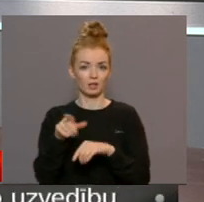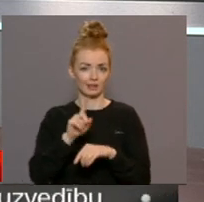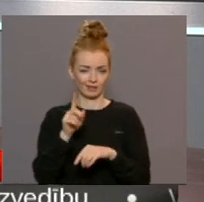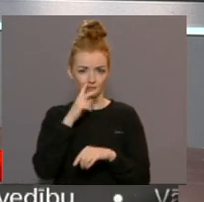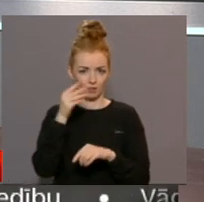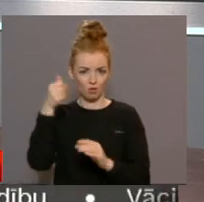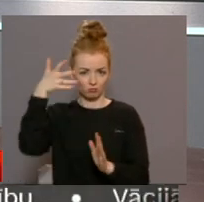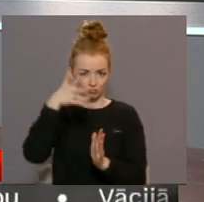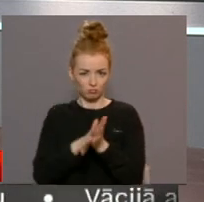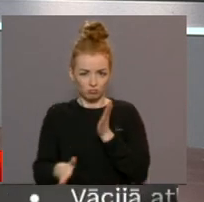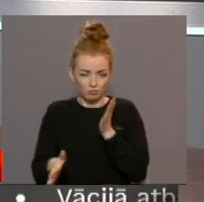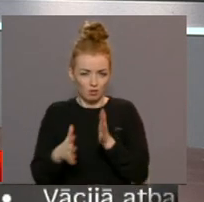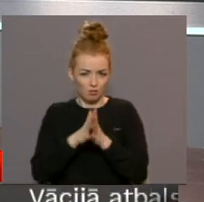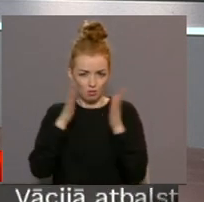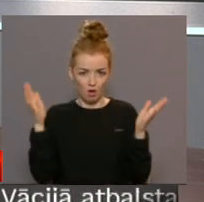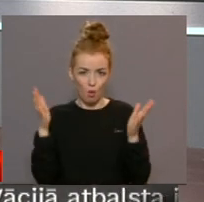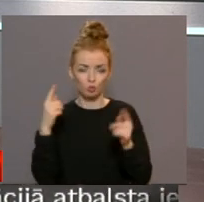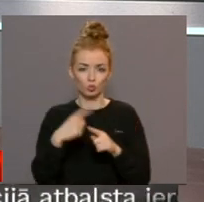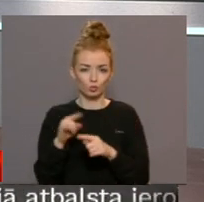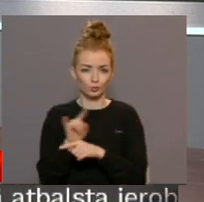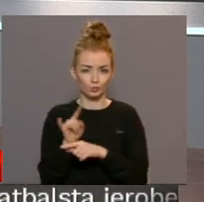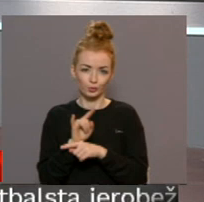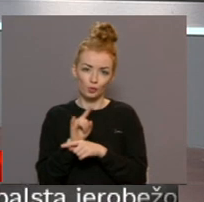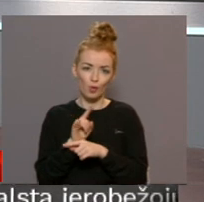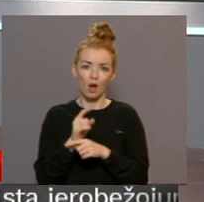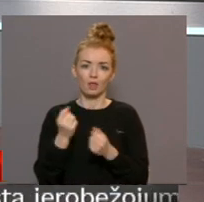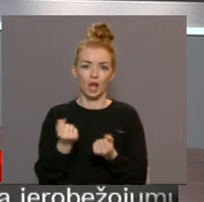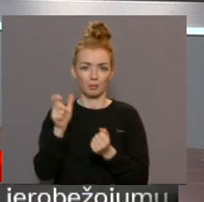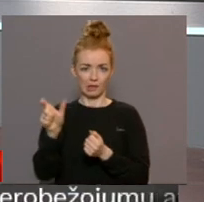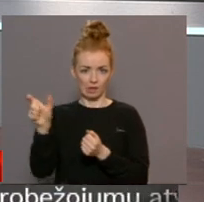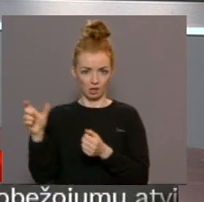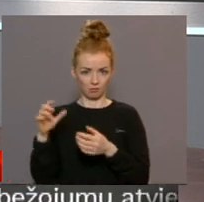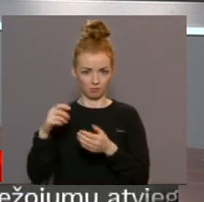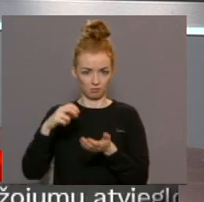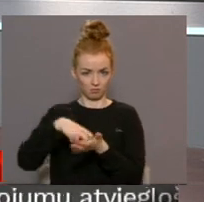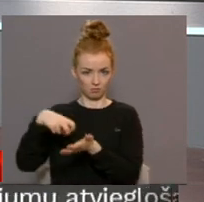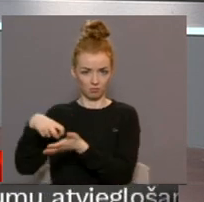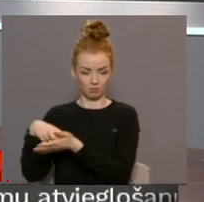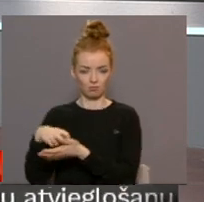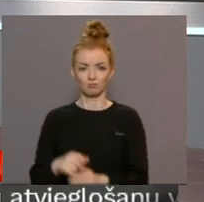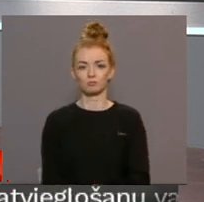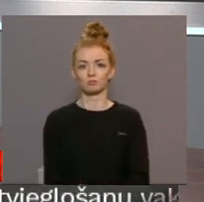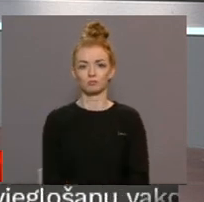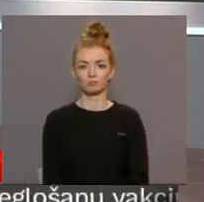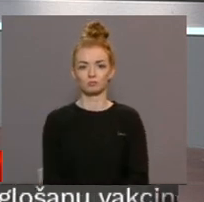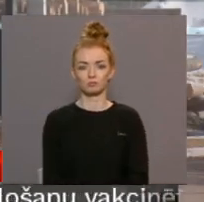izšķērdētu nodokļu maksātāju naudu un fiktīvu nodarbinātību uzņēmumā. Plašāk Iljas Kozinu sižetā.